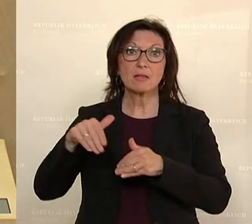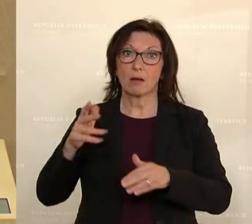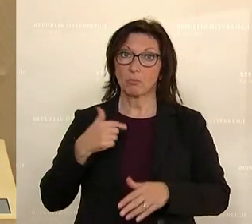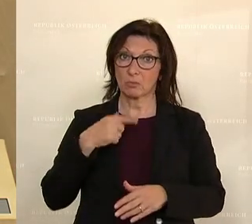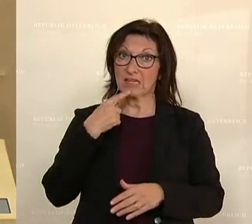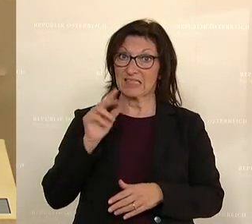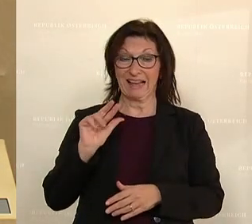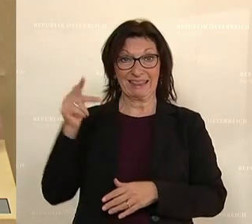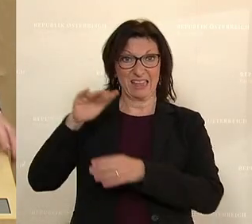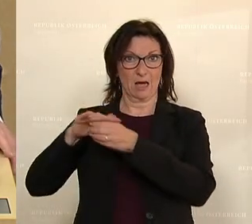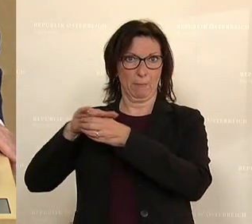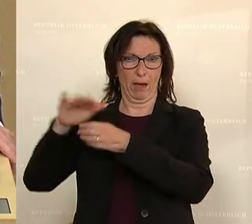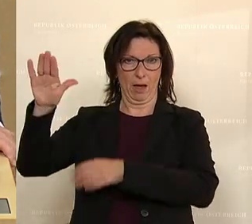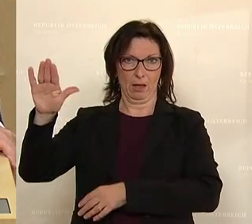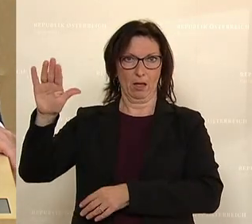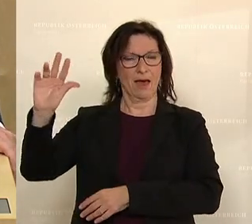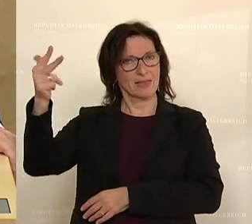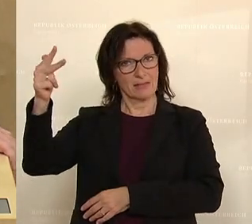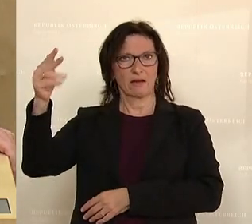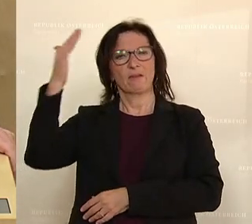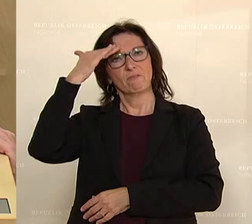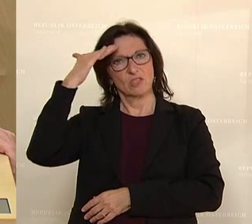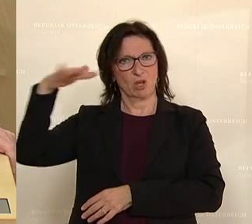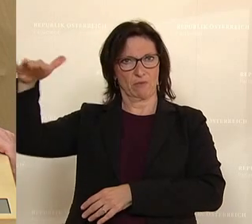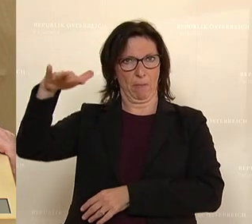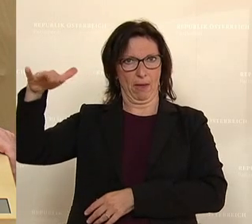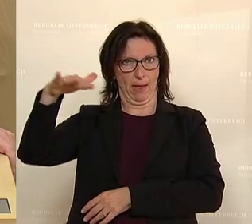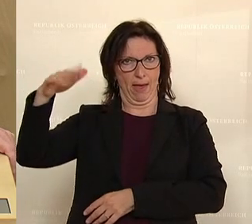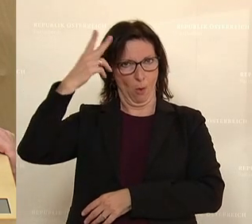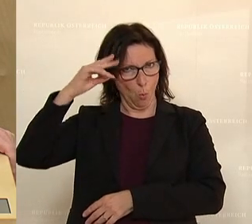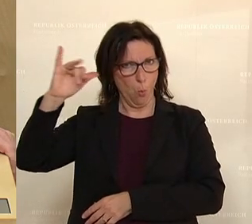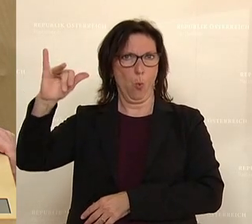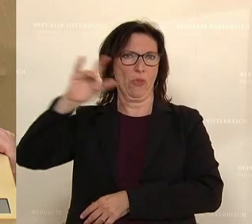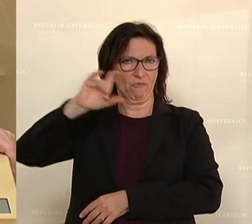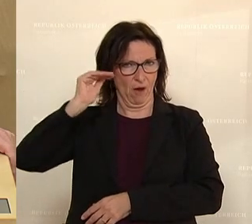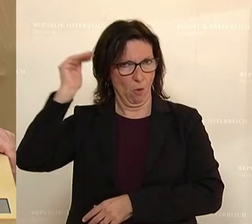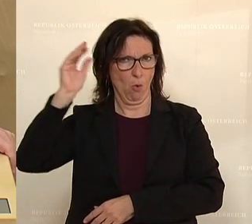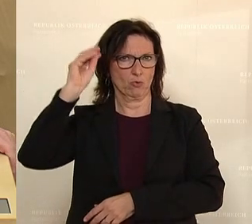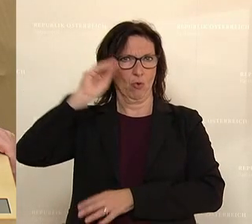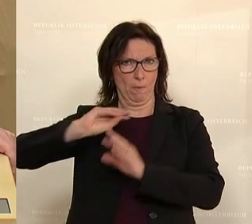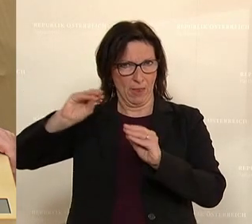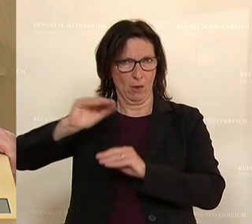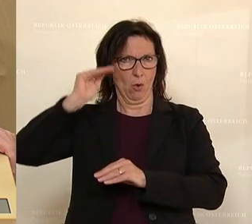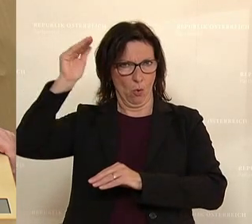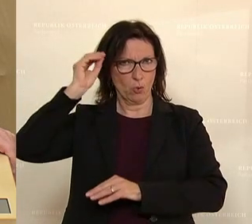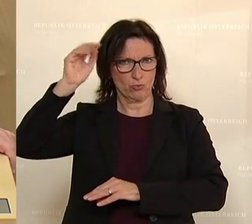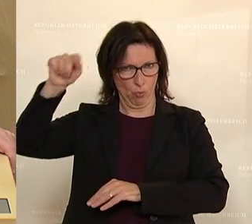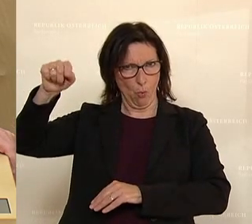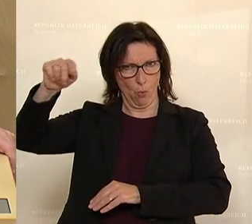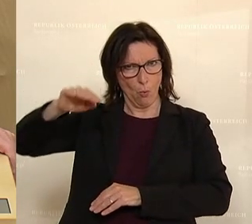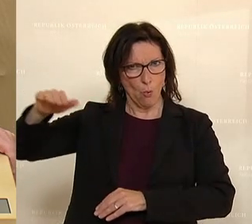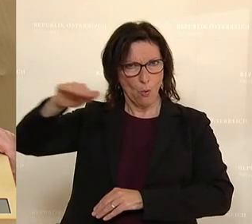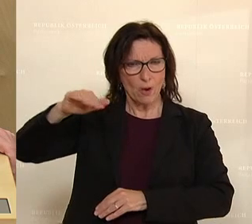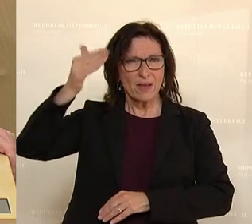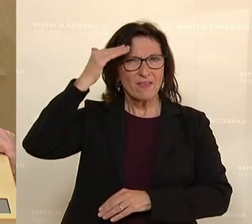vom derzieheren Bereich, also dem Wissenschaftsbereich für die Universitäten, Fachhochschulen und pädagogischen Hochschulen, dass das